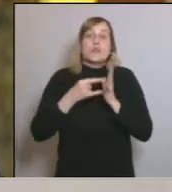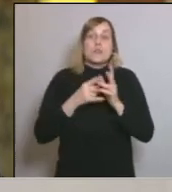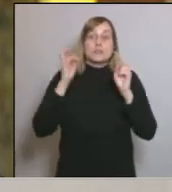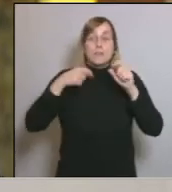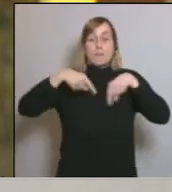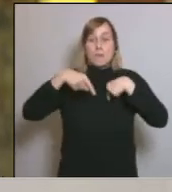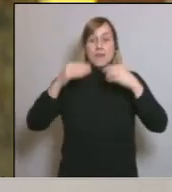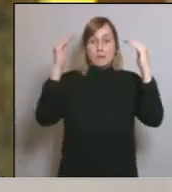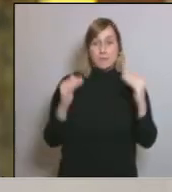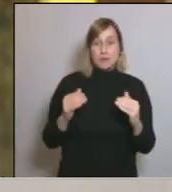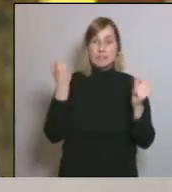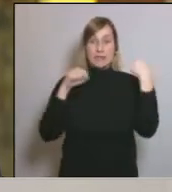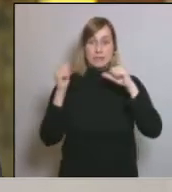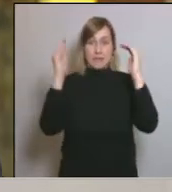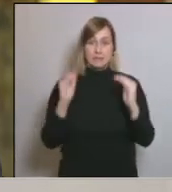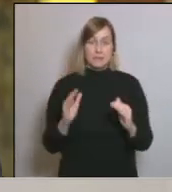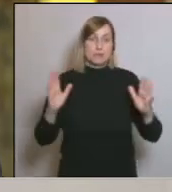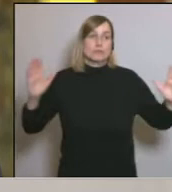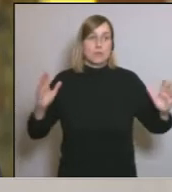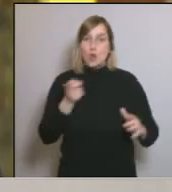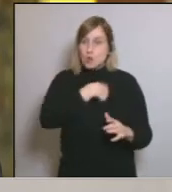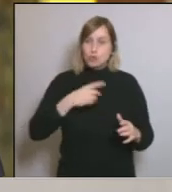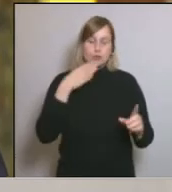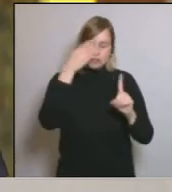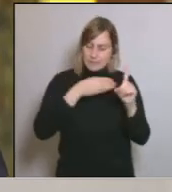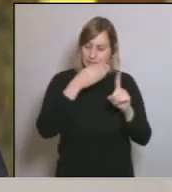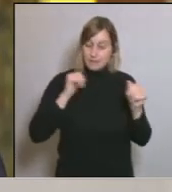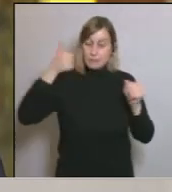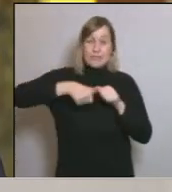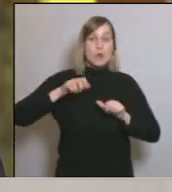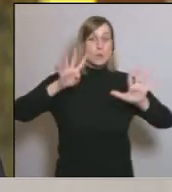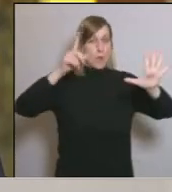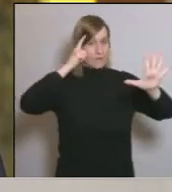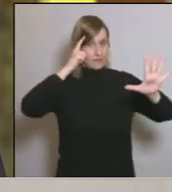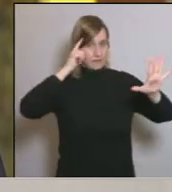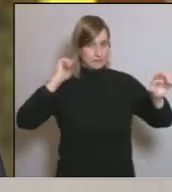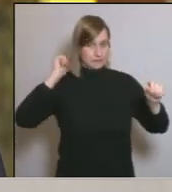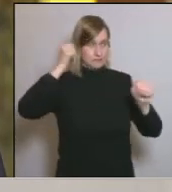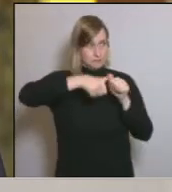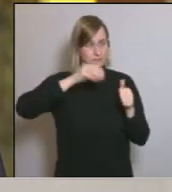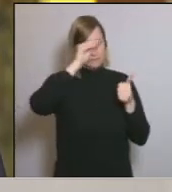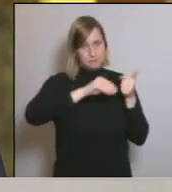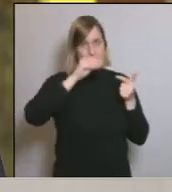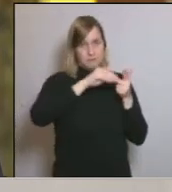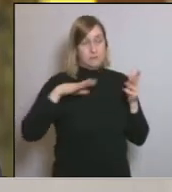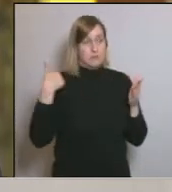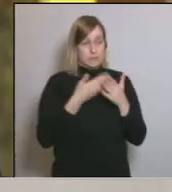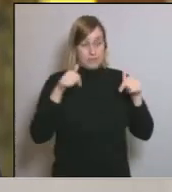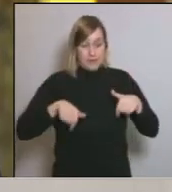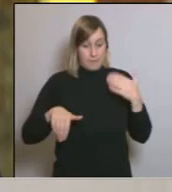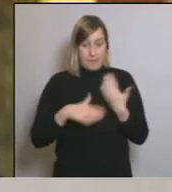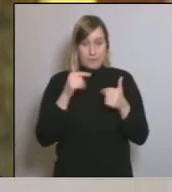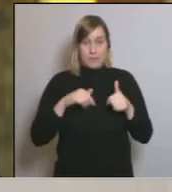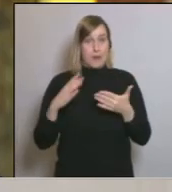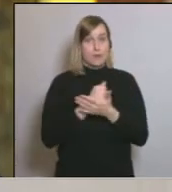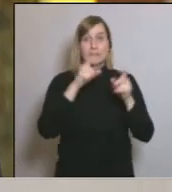i d'activitats Nosotros insistiremos hace nueve días que venimos insistiendo y de momento tomamos ya esta medida para que en todas